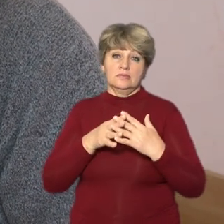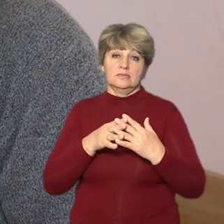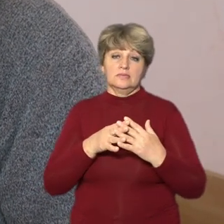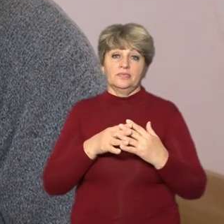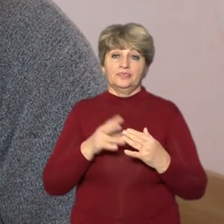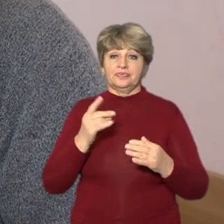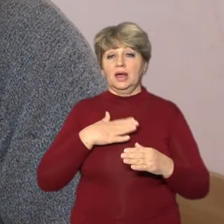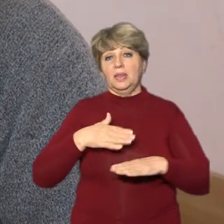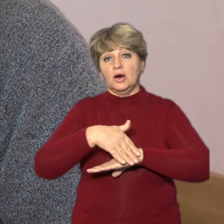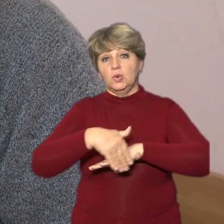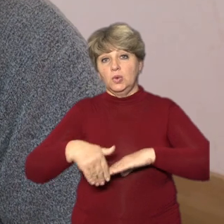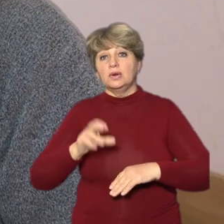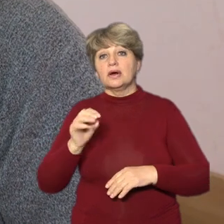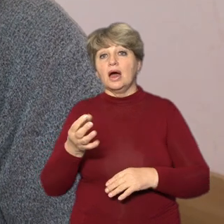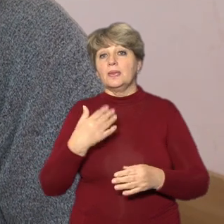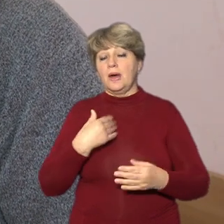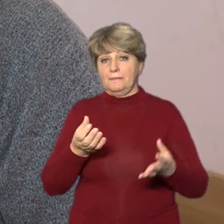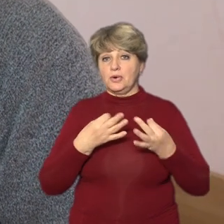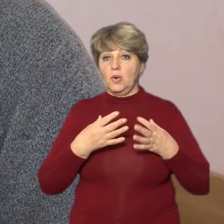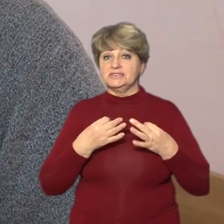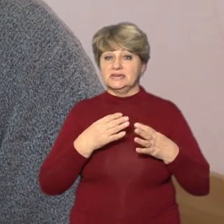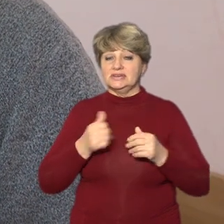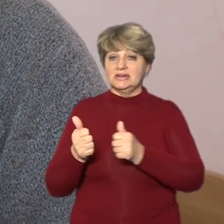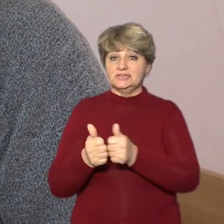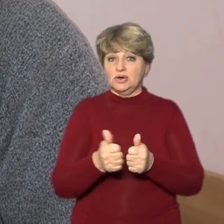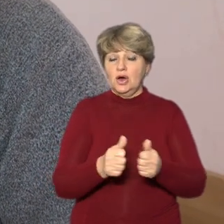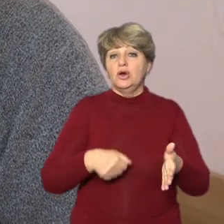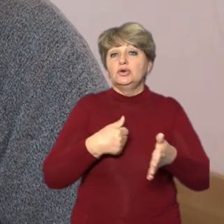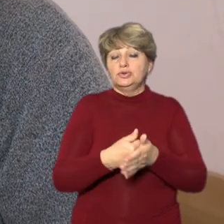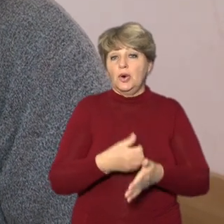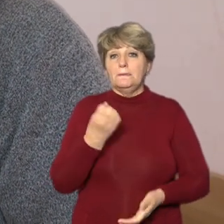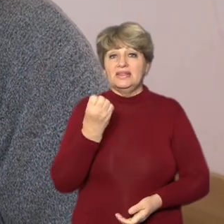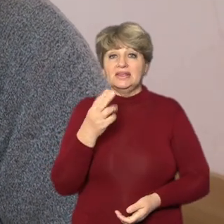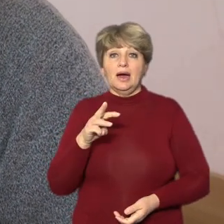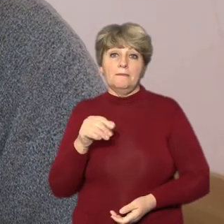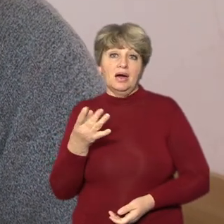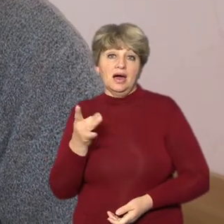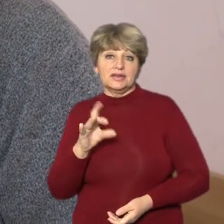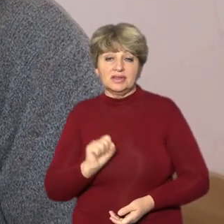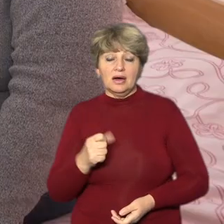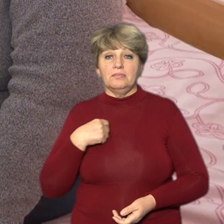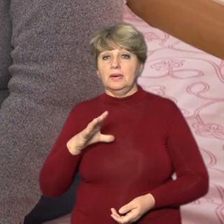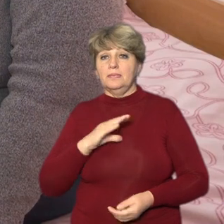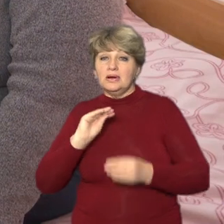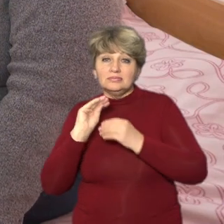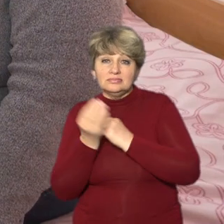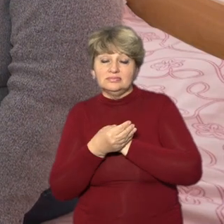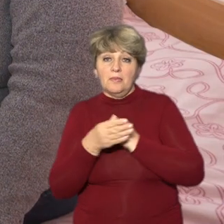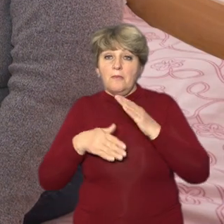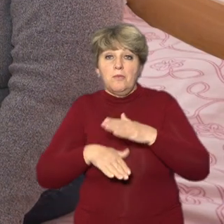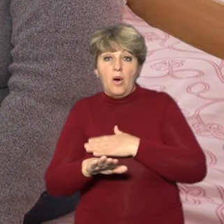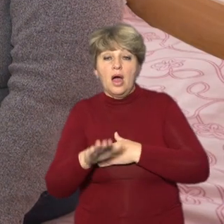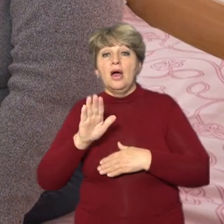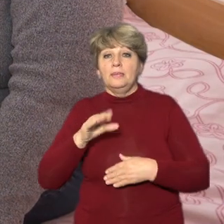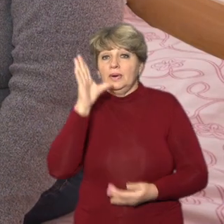вже потім, після нашої евакуації. Ми до 15 марта були вдома, ховалися в підвалі. Та потім вдалося